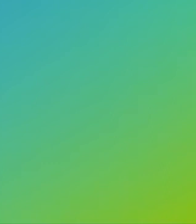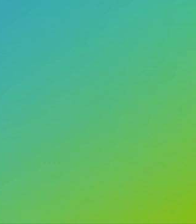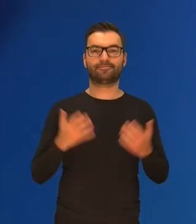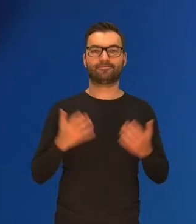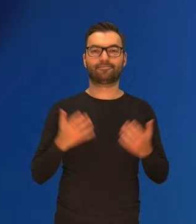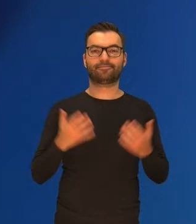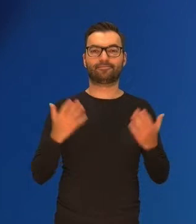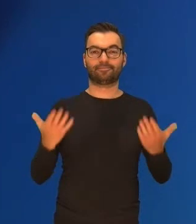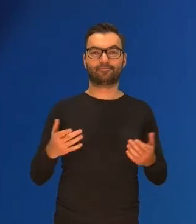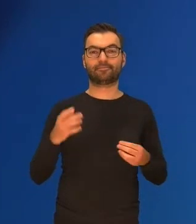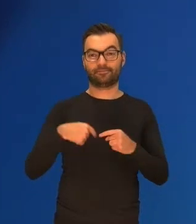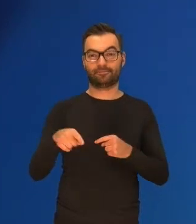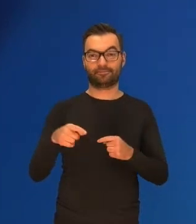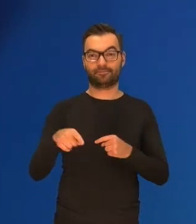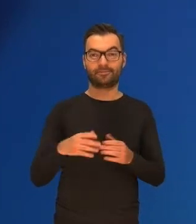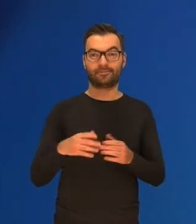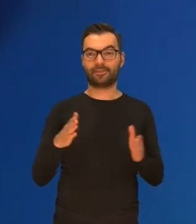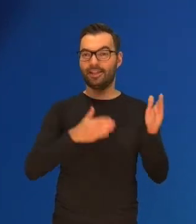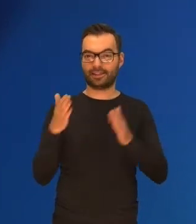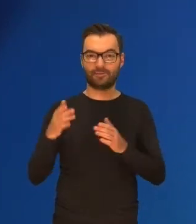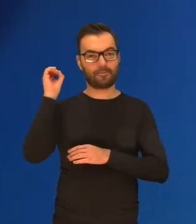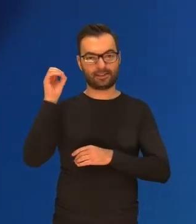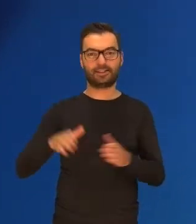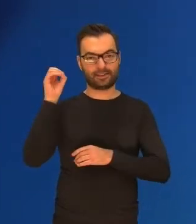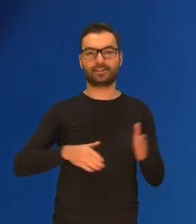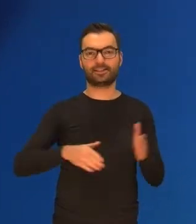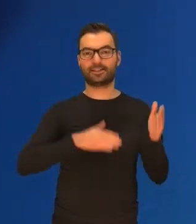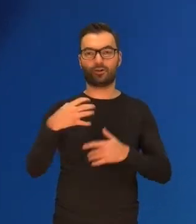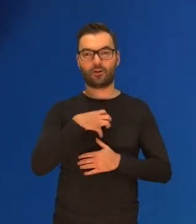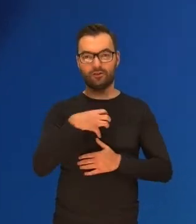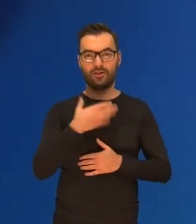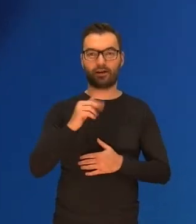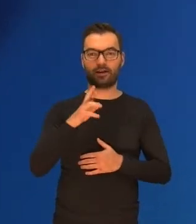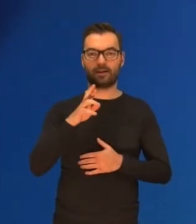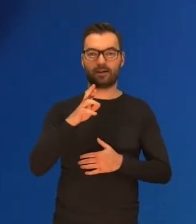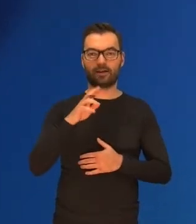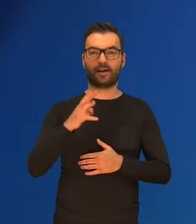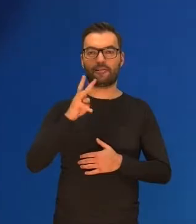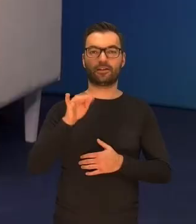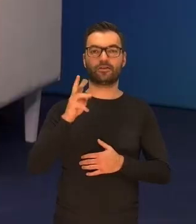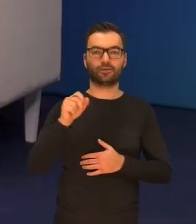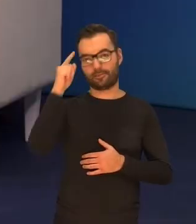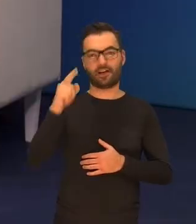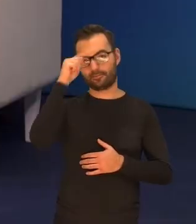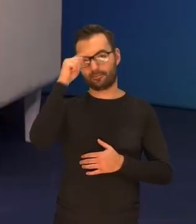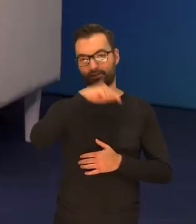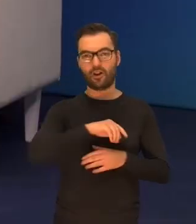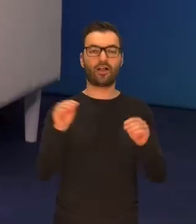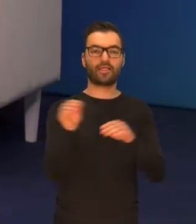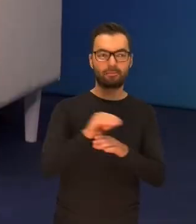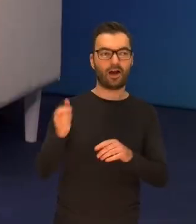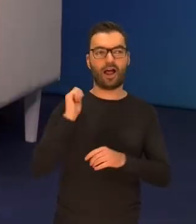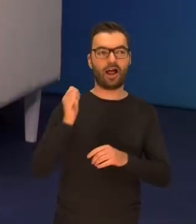Proszę Państwa, a przed nami kolejna prezentacja, kolejny gość Marta Witkowska, psycholog, terapeutka,